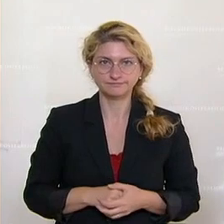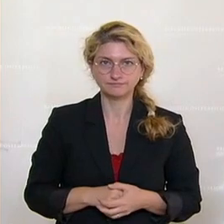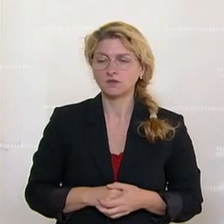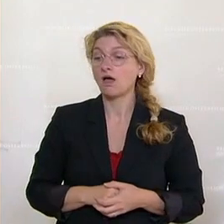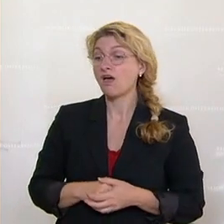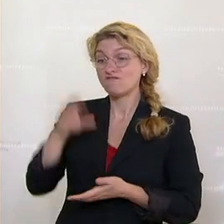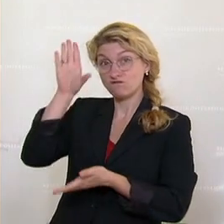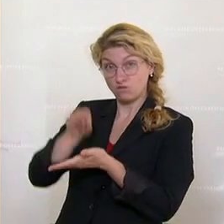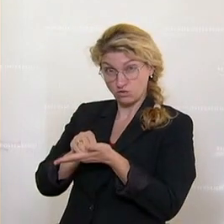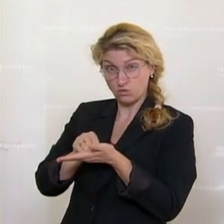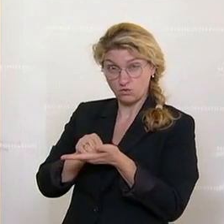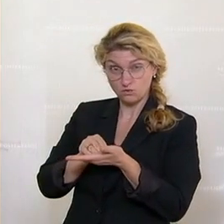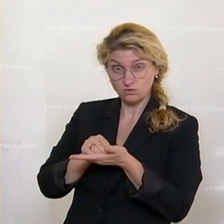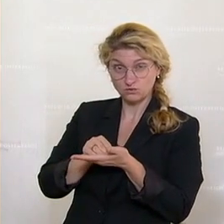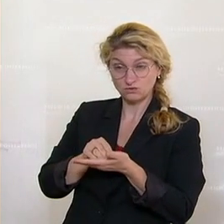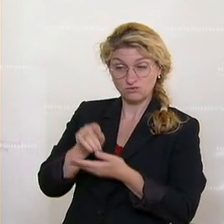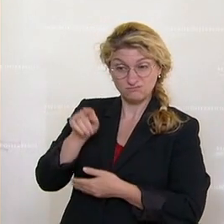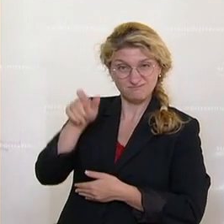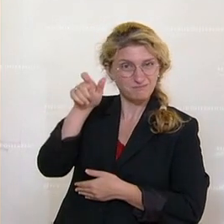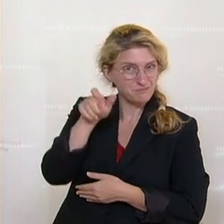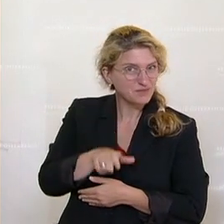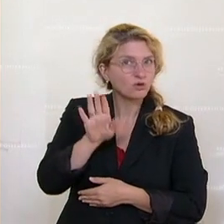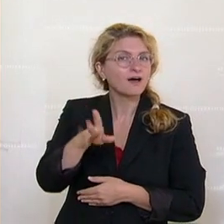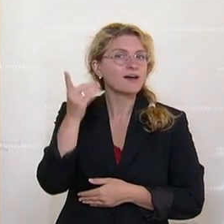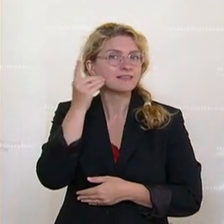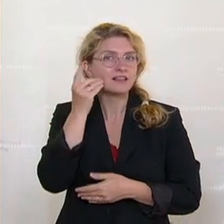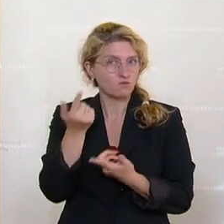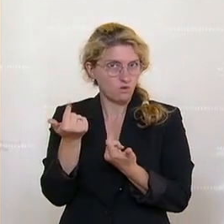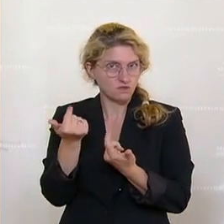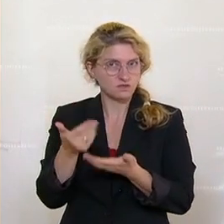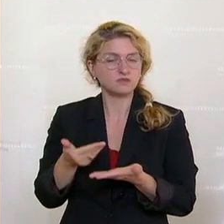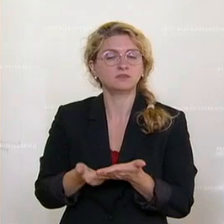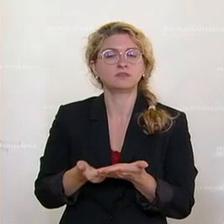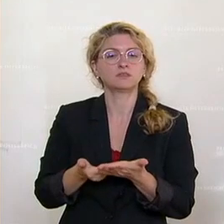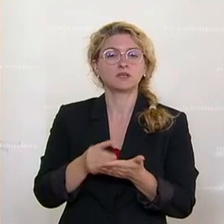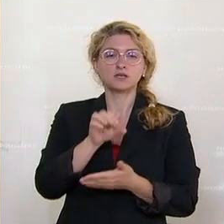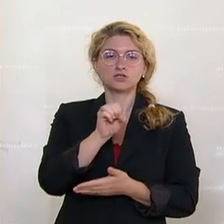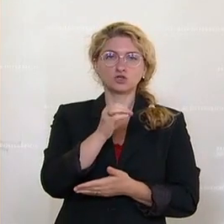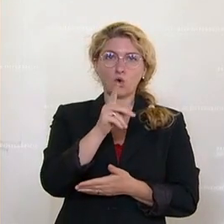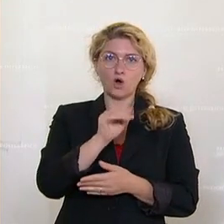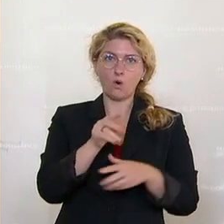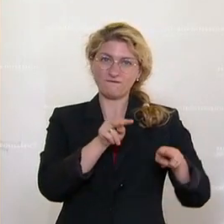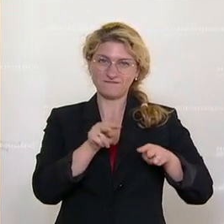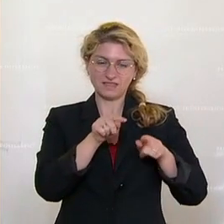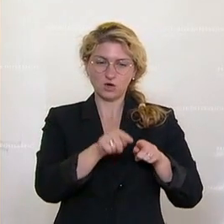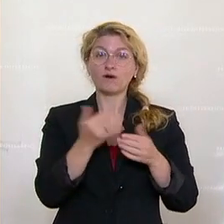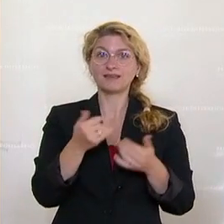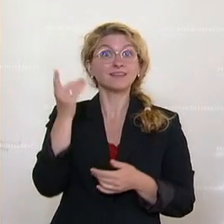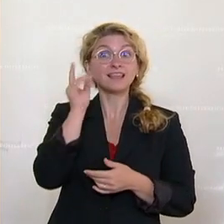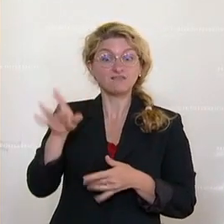wird dem Schredderer das Telefon abverlangt. Die Soko-Tipp hat das Telefon nun in den Händen.